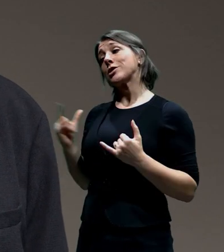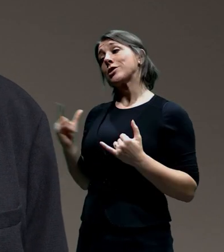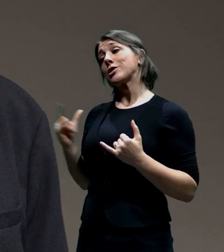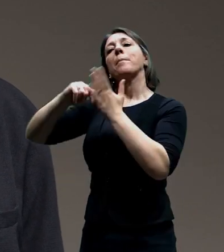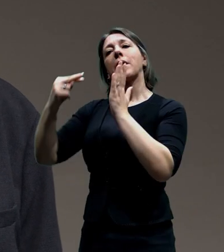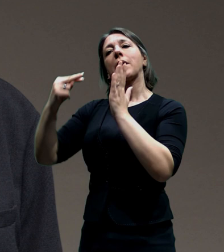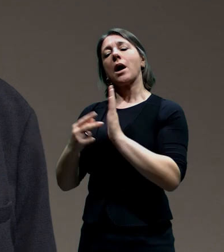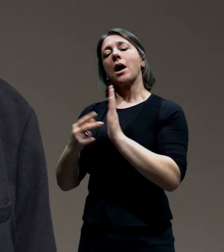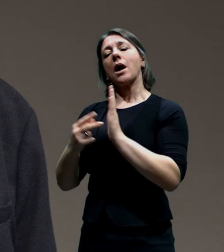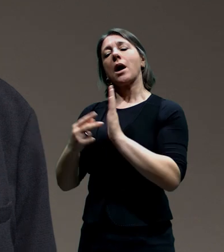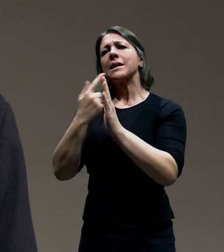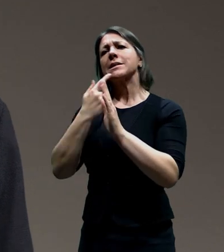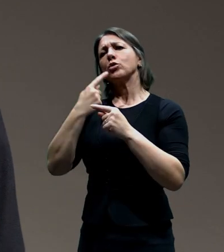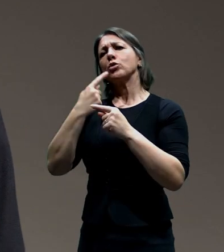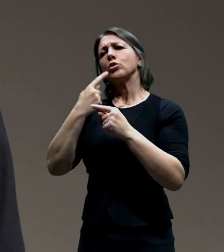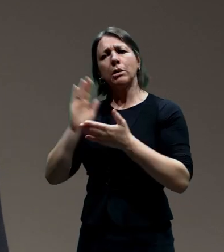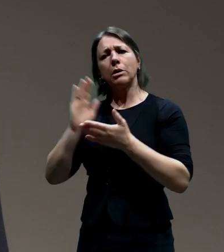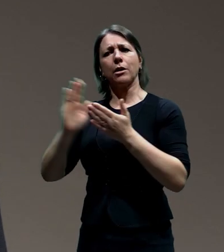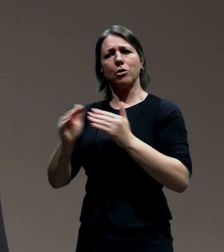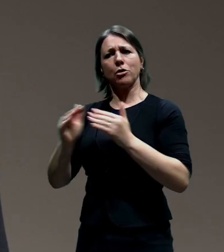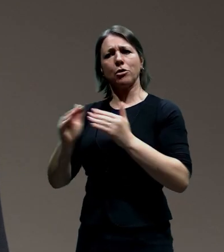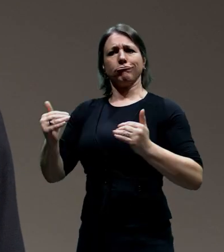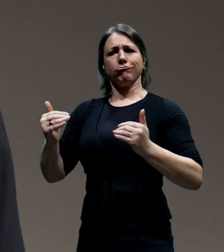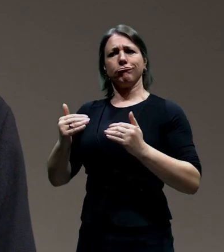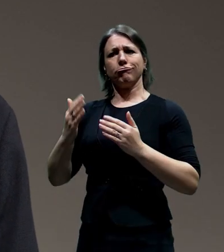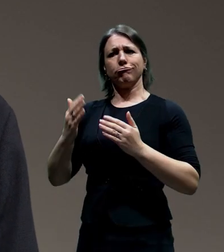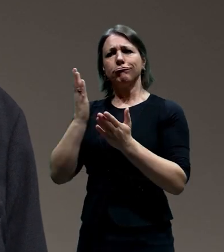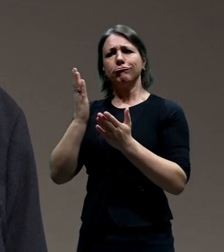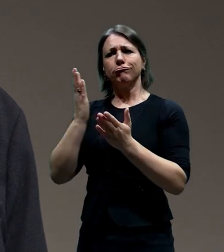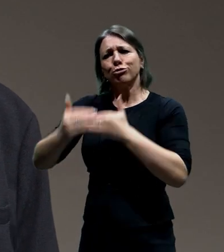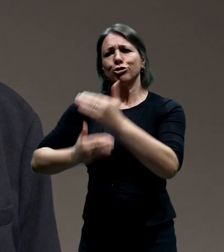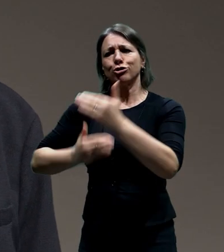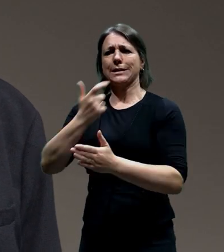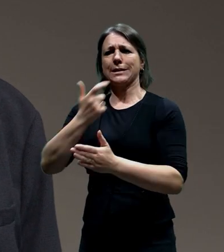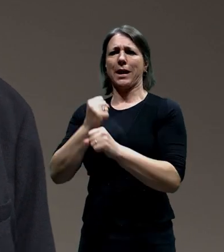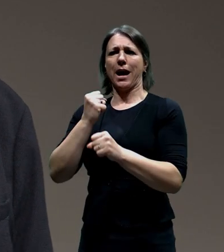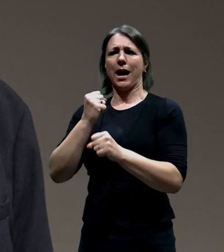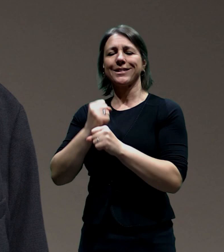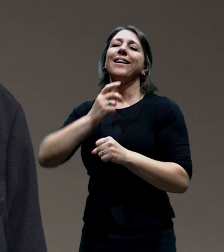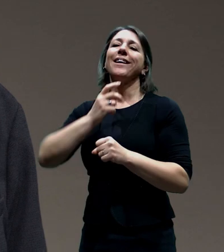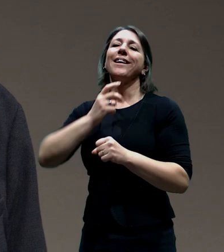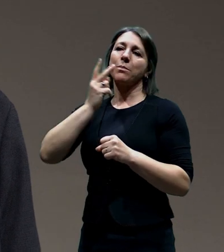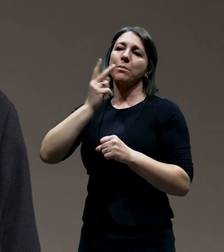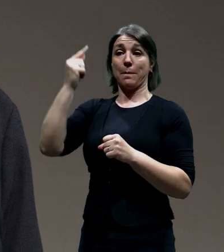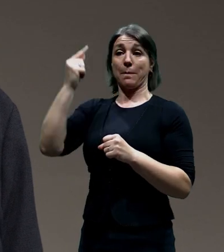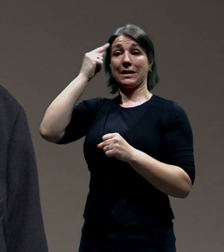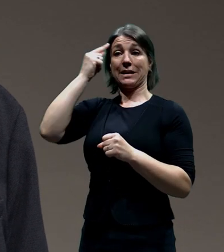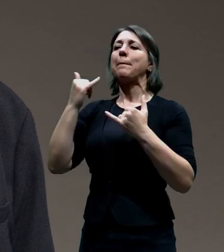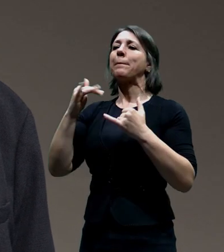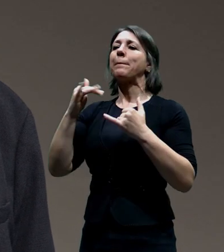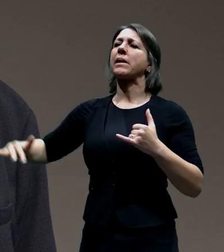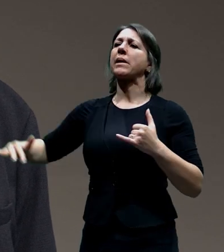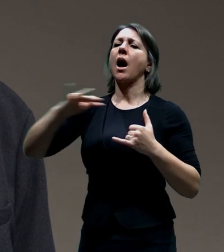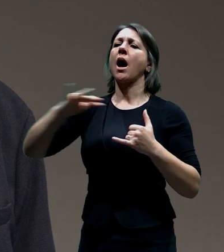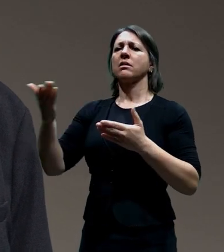projekty poposunout tak, aby měly co nejmenší dopady na naše město, a aby byly